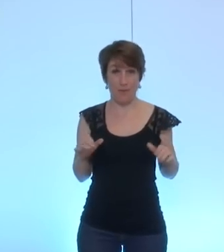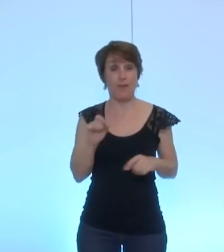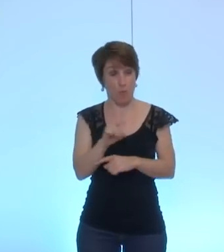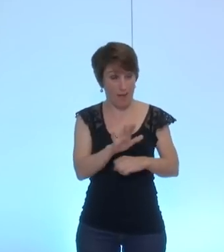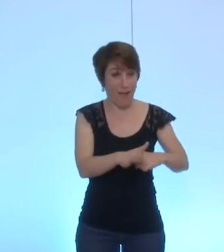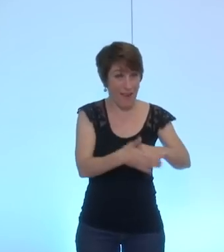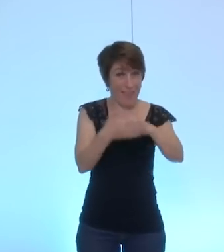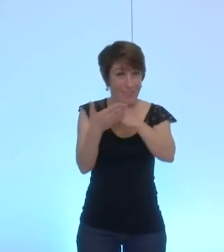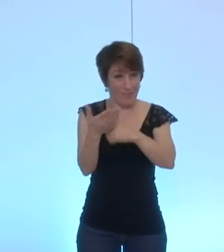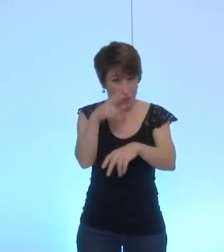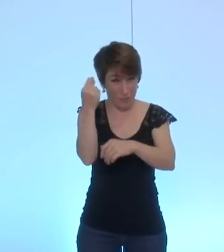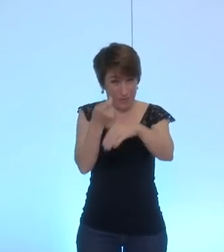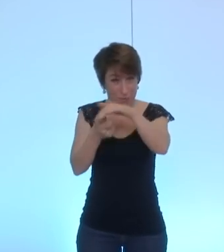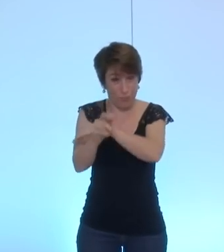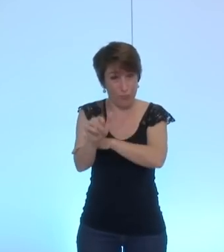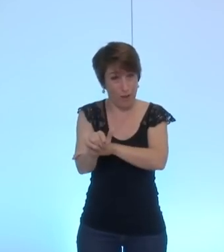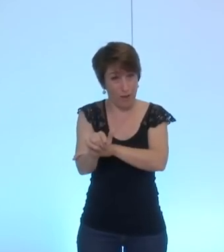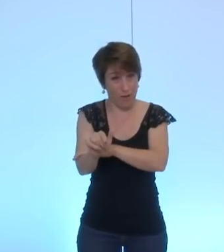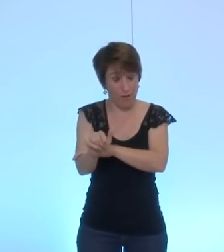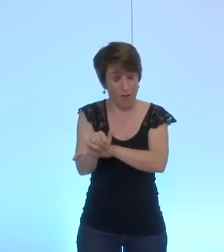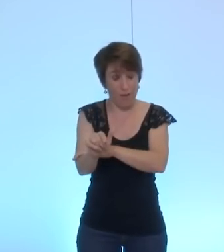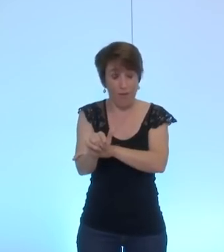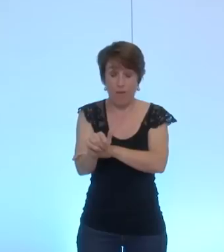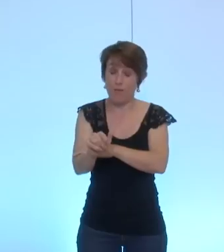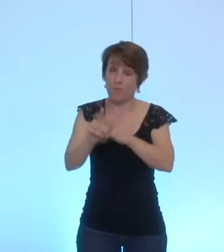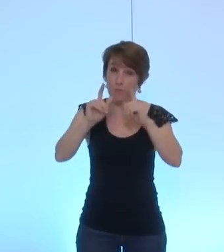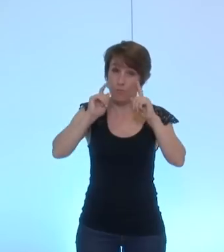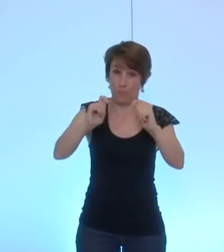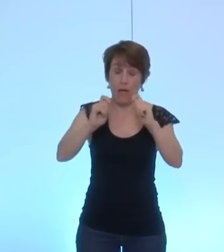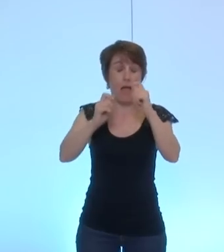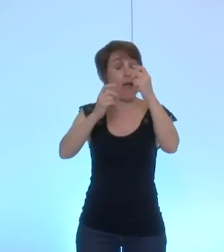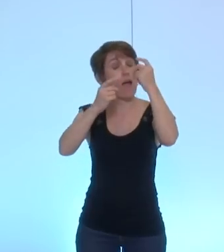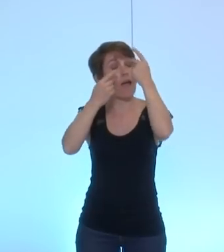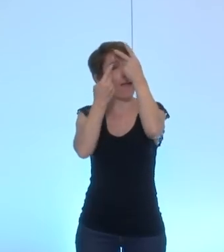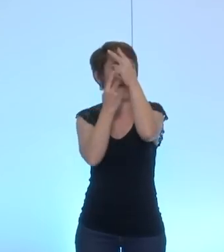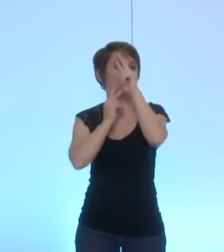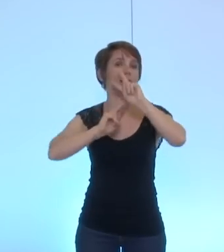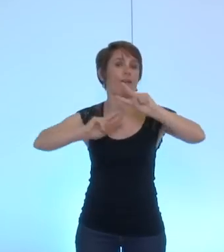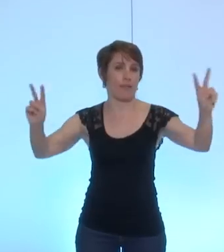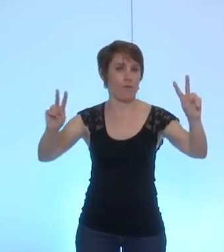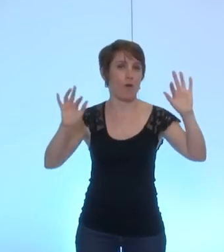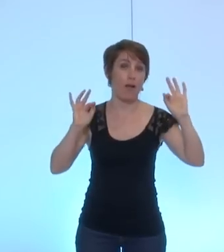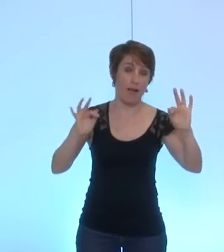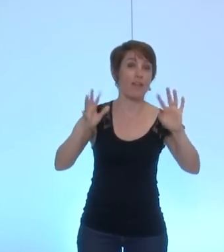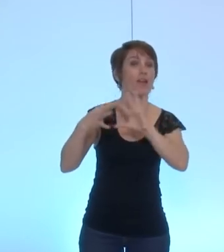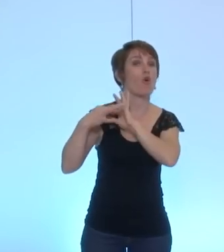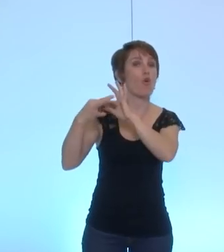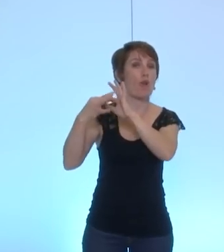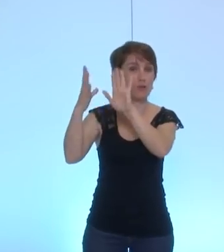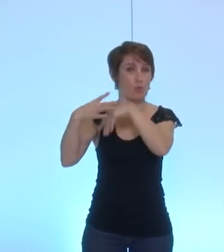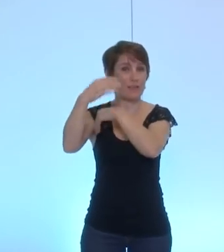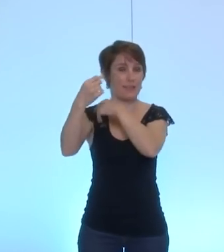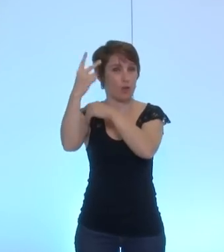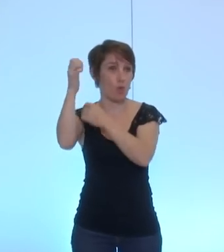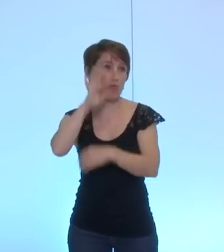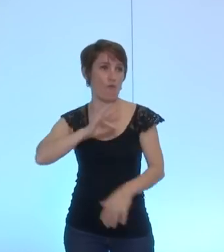doit être le support à une expression sur les relations extérieures de la France